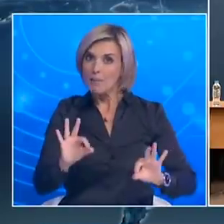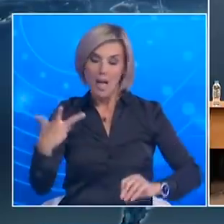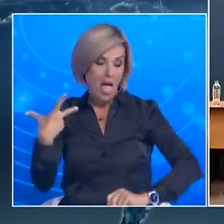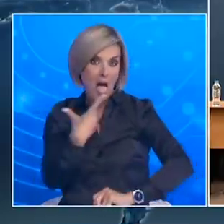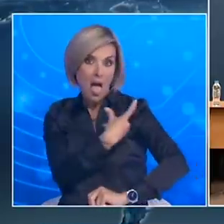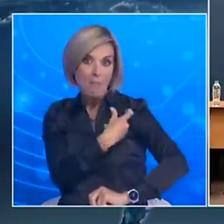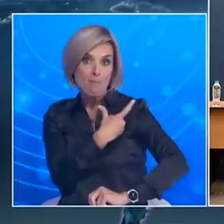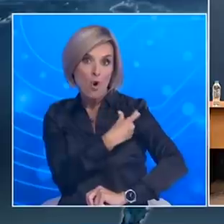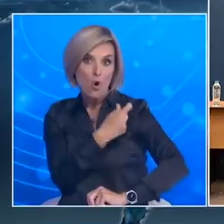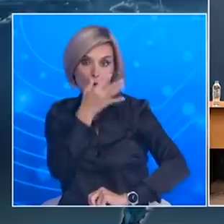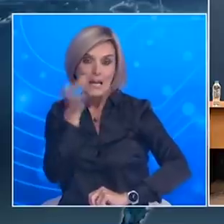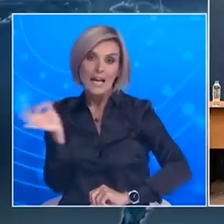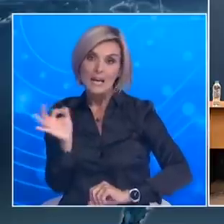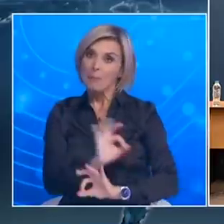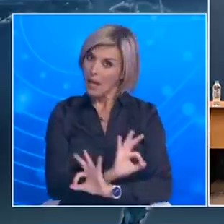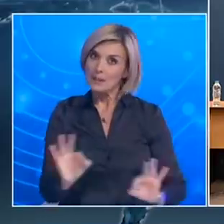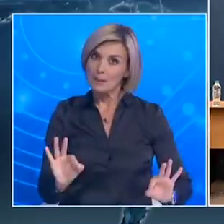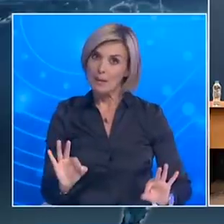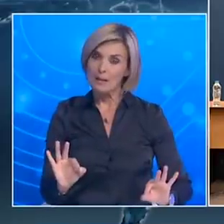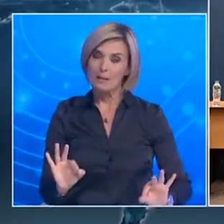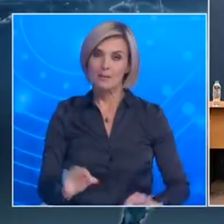τους πόλτες τα εμβόλια Ευχαριστώ πολύ